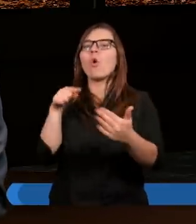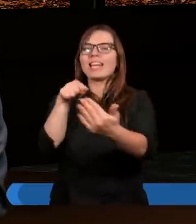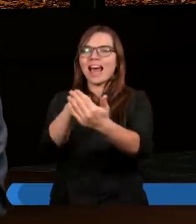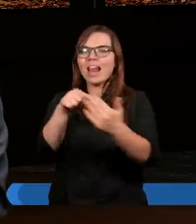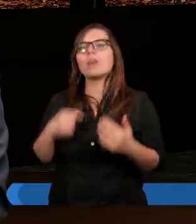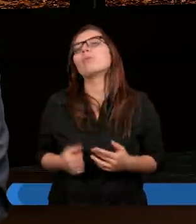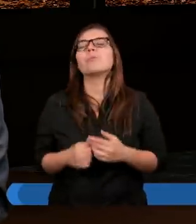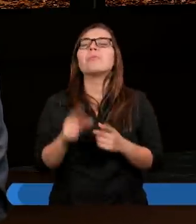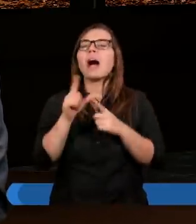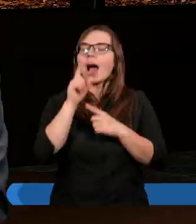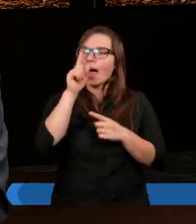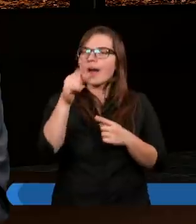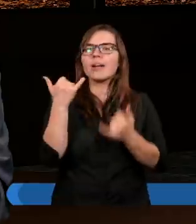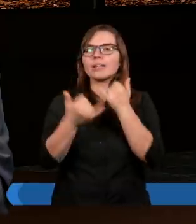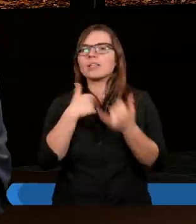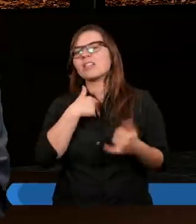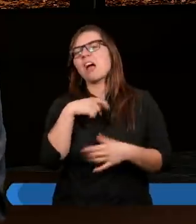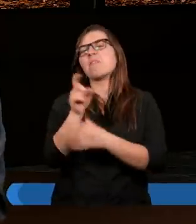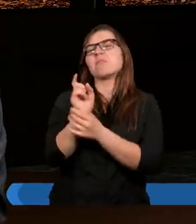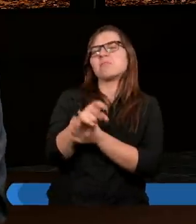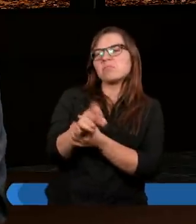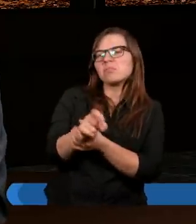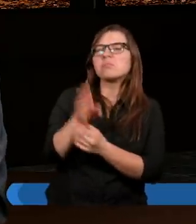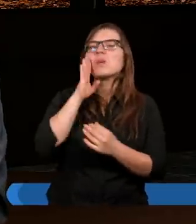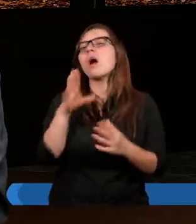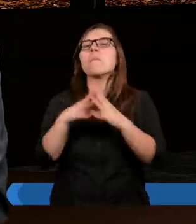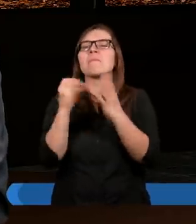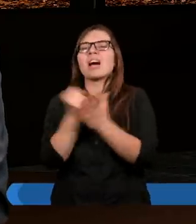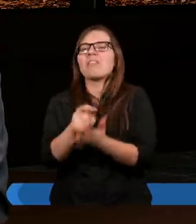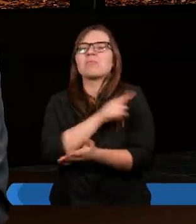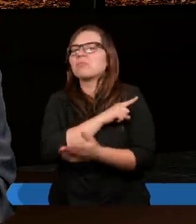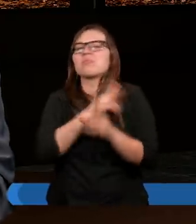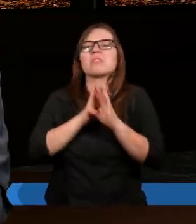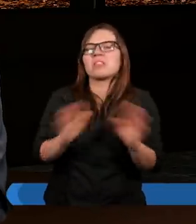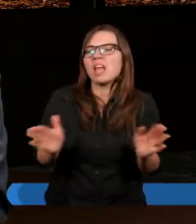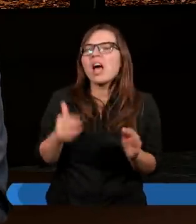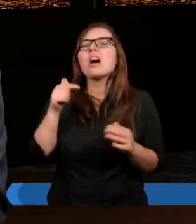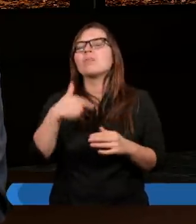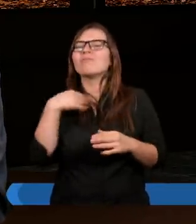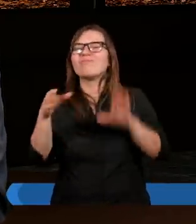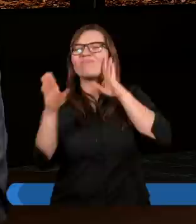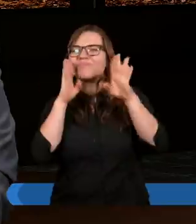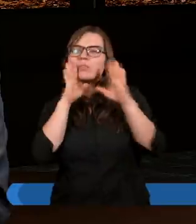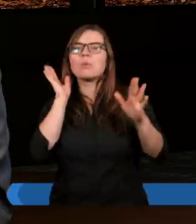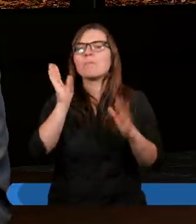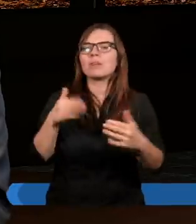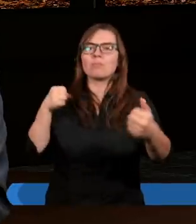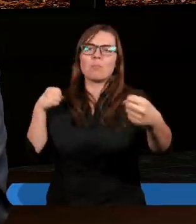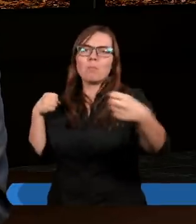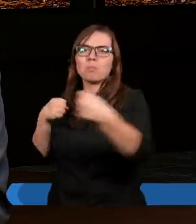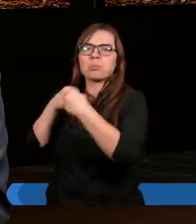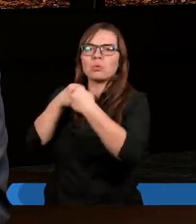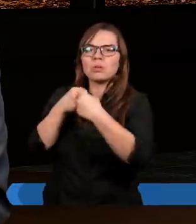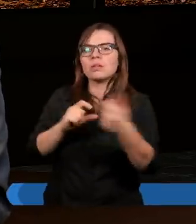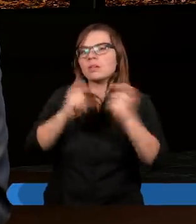Natomiast jeżeli nie będę przestrzegał takiego czy innego prawa, to jest prawdopodobieństwo, że będę miał kolizję